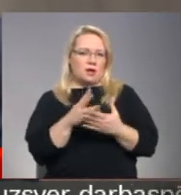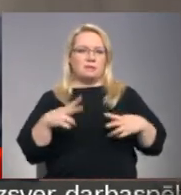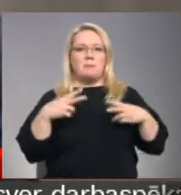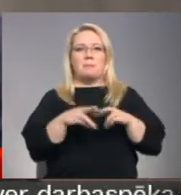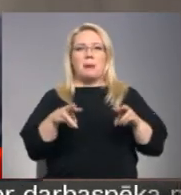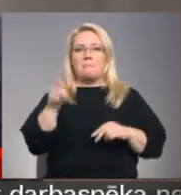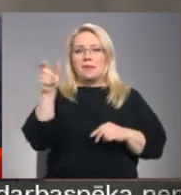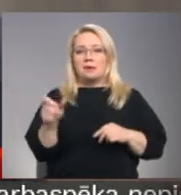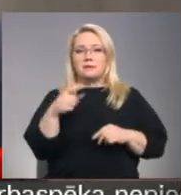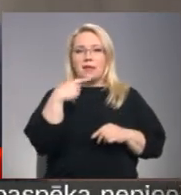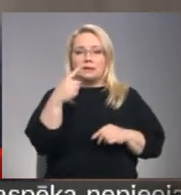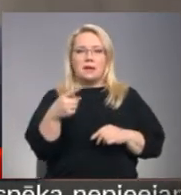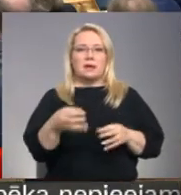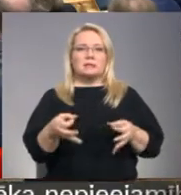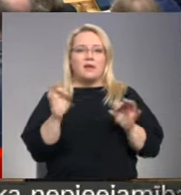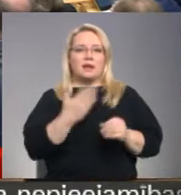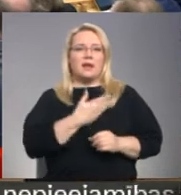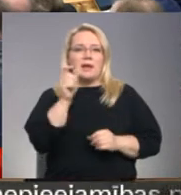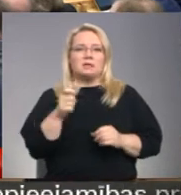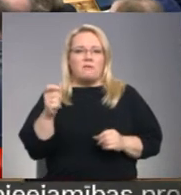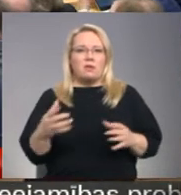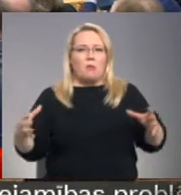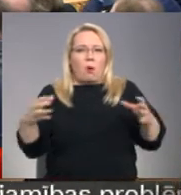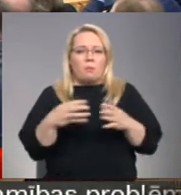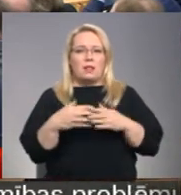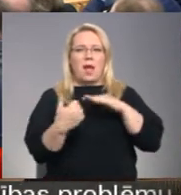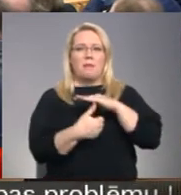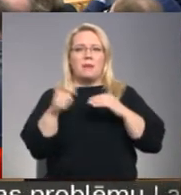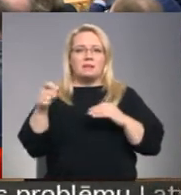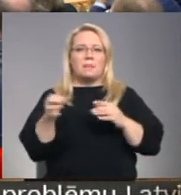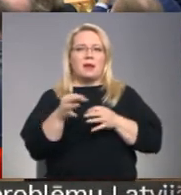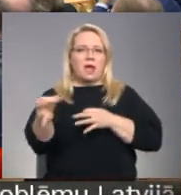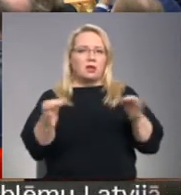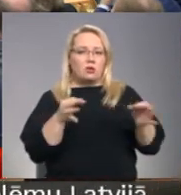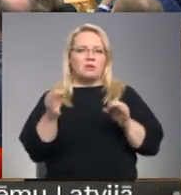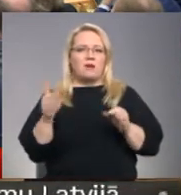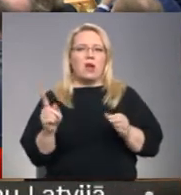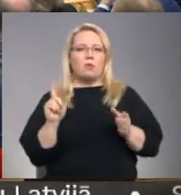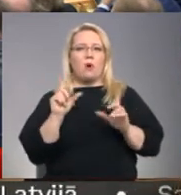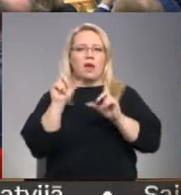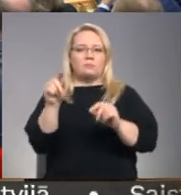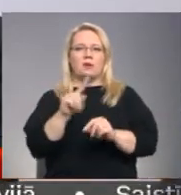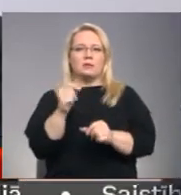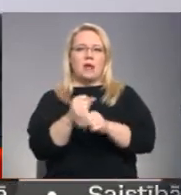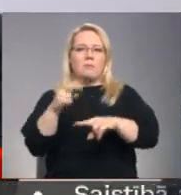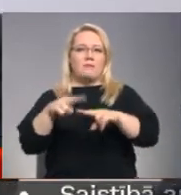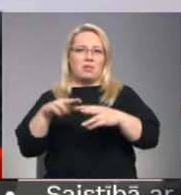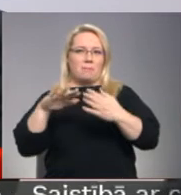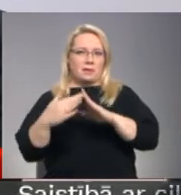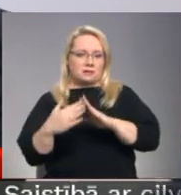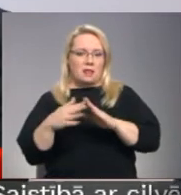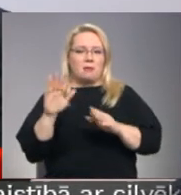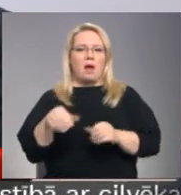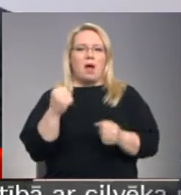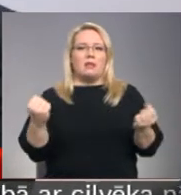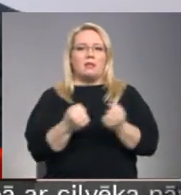Mārs Kučīnsks uzsvēra, ka svarīgi riedzīvotāji mobilitāte, lai bezdarbinieki reģionos varētu nokļūt līdz darba vietām pilsētās. Par darbinieki